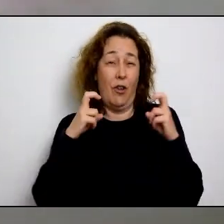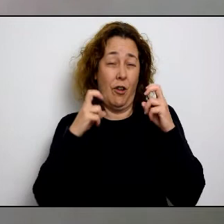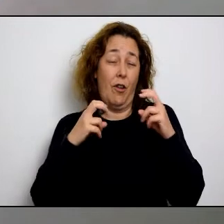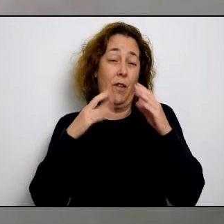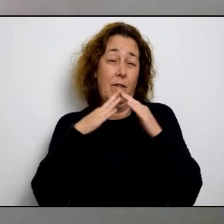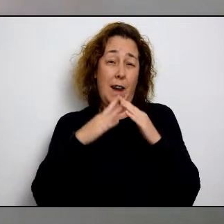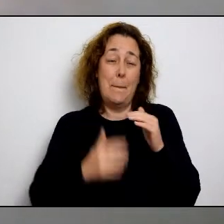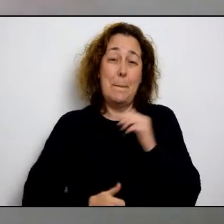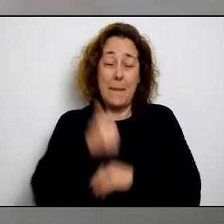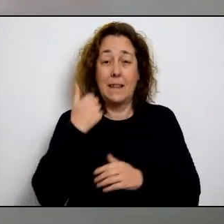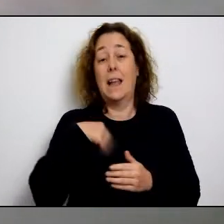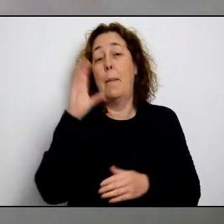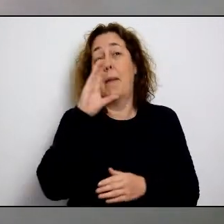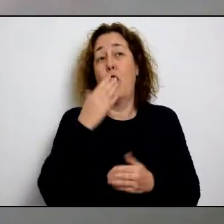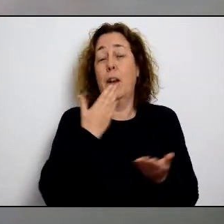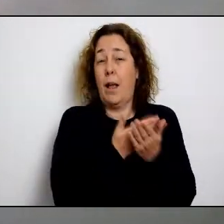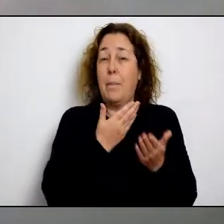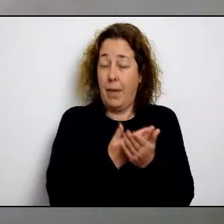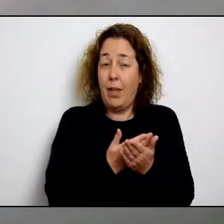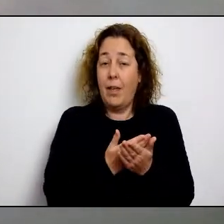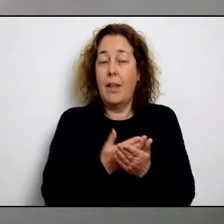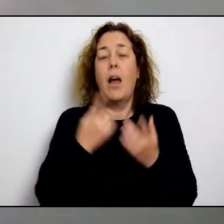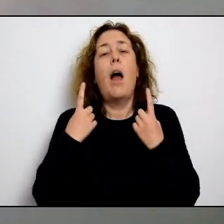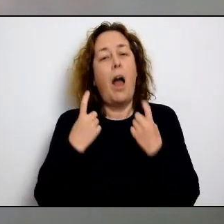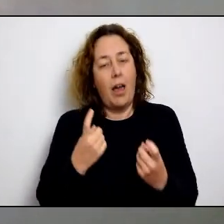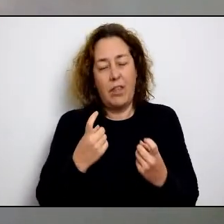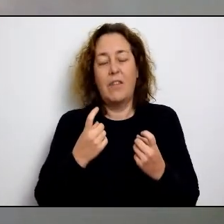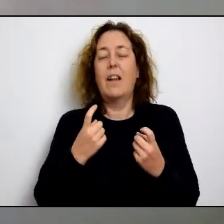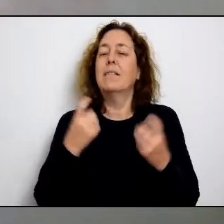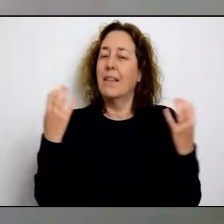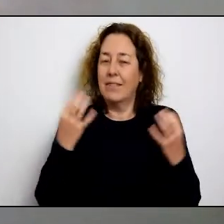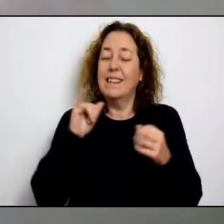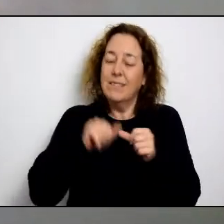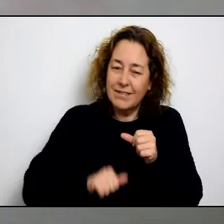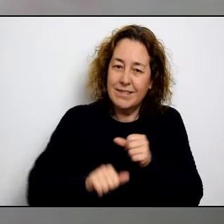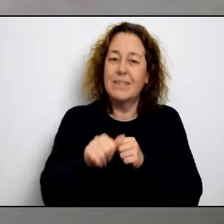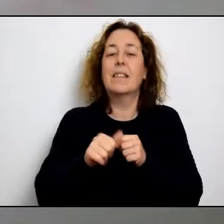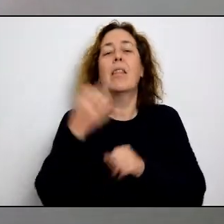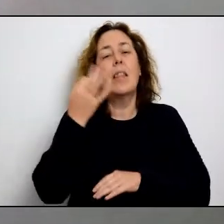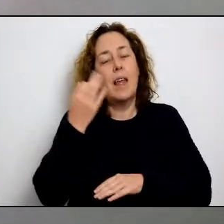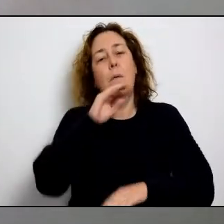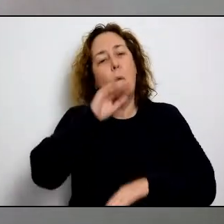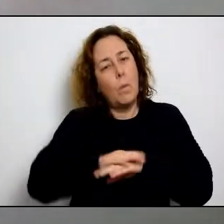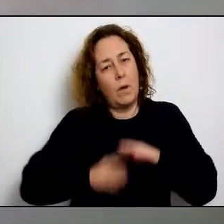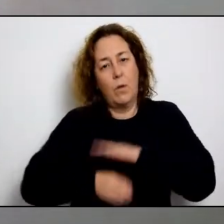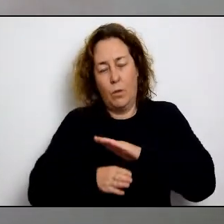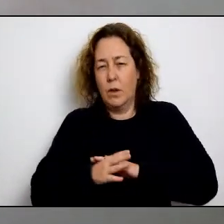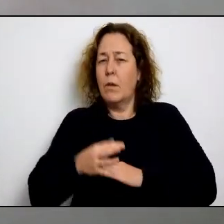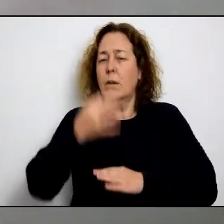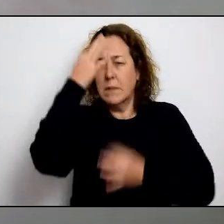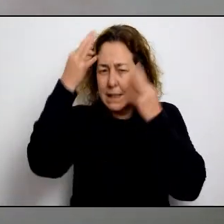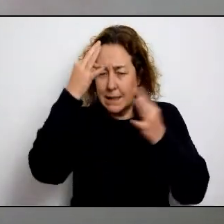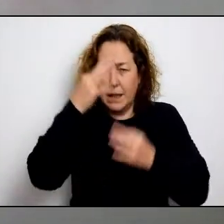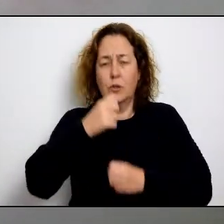relaxar. El major confinament que ha decretat l'Estat, com veníem demanant ja des de Menorca, des de fa ja més d'una setmana, era i és